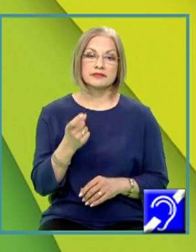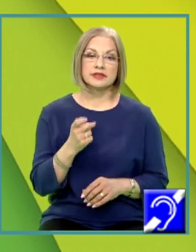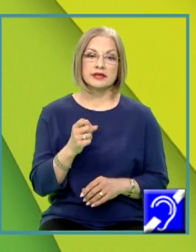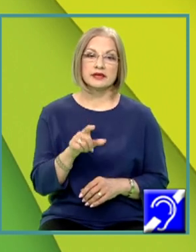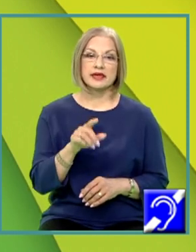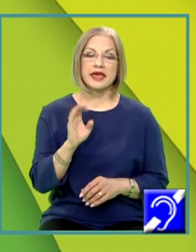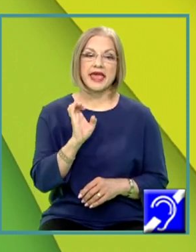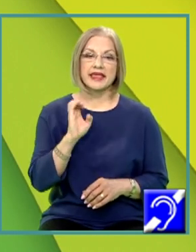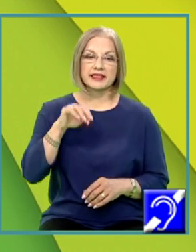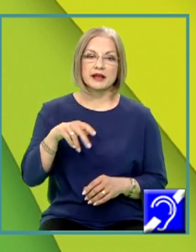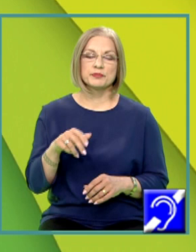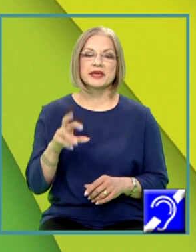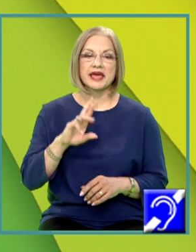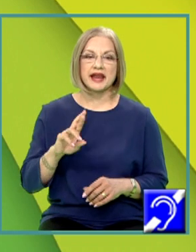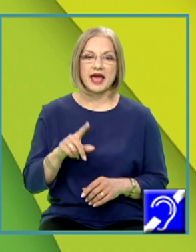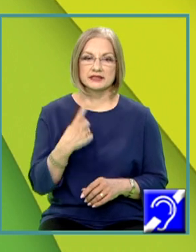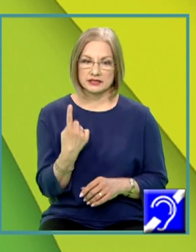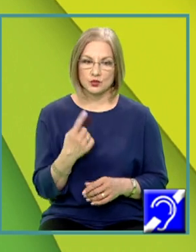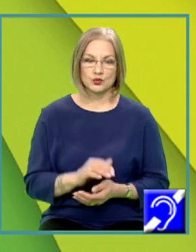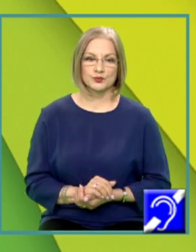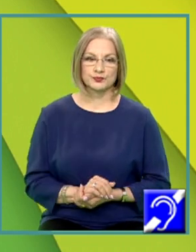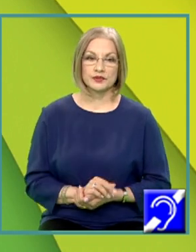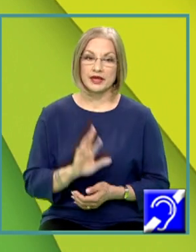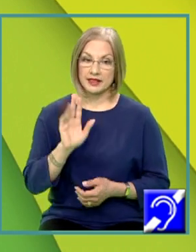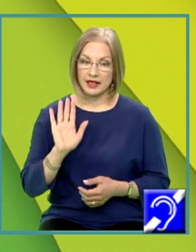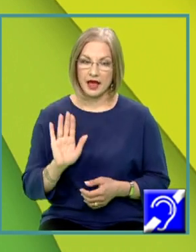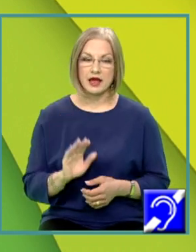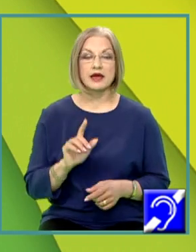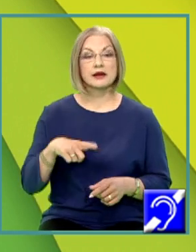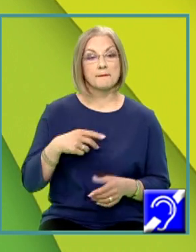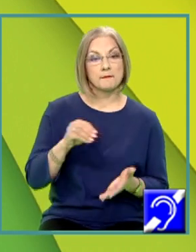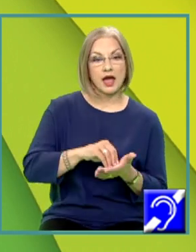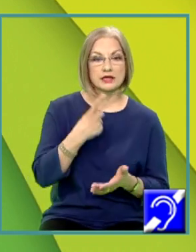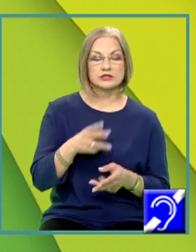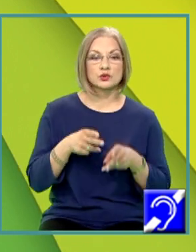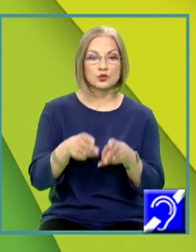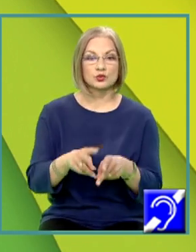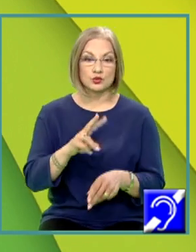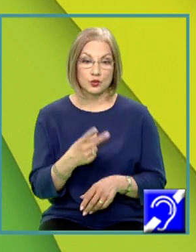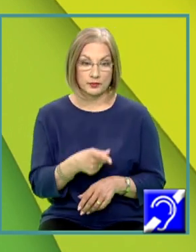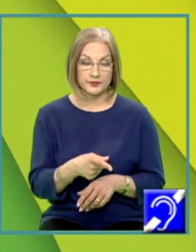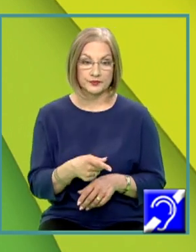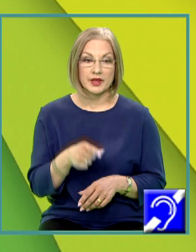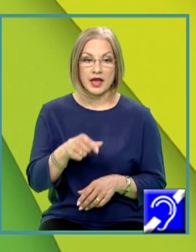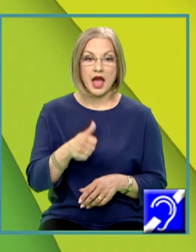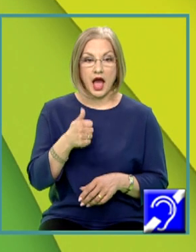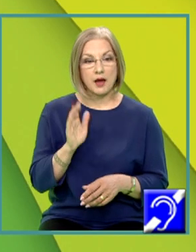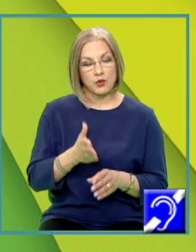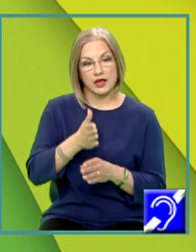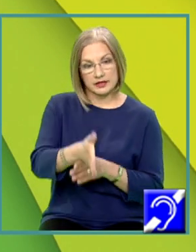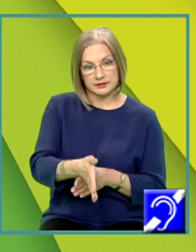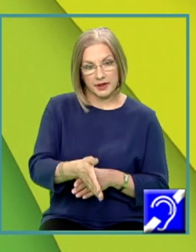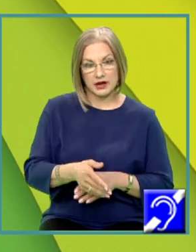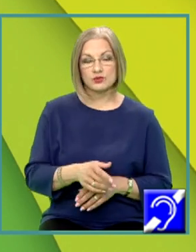entalpia de reacție 1, însă mai există un drum pe care A îl poate